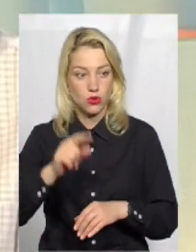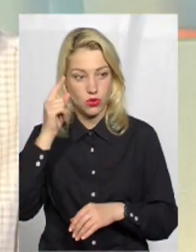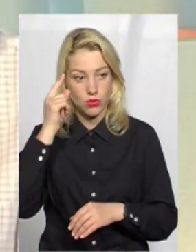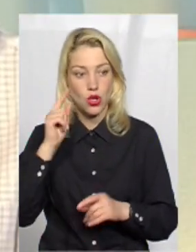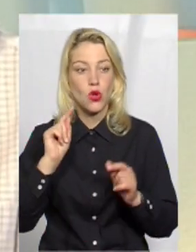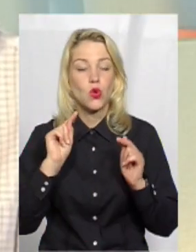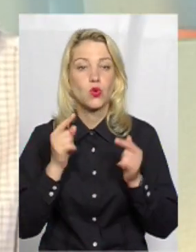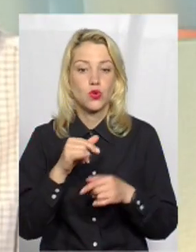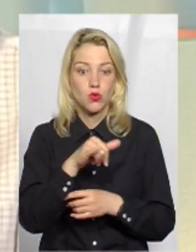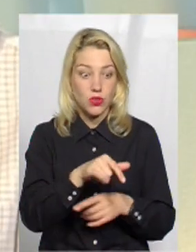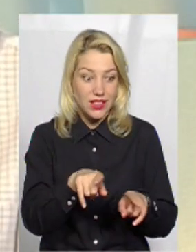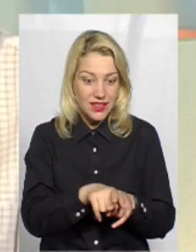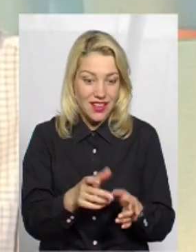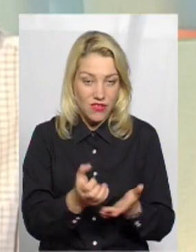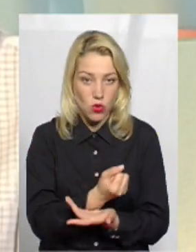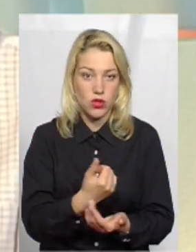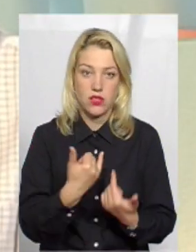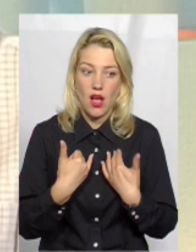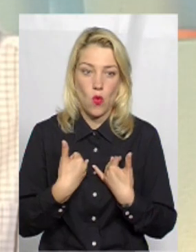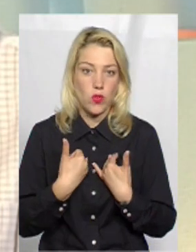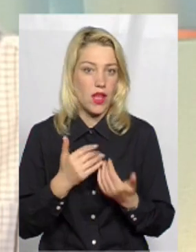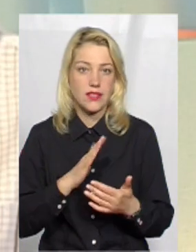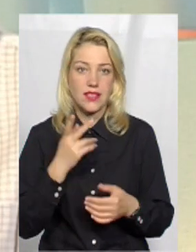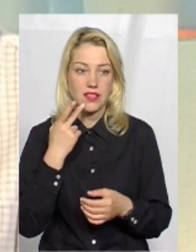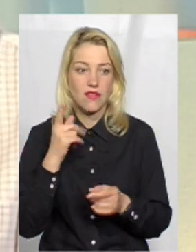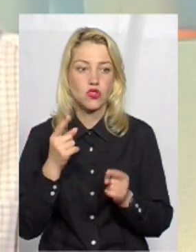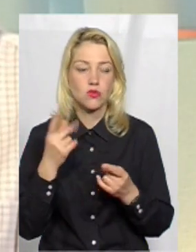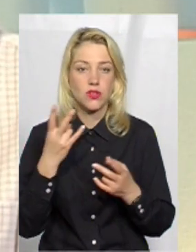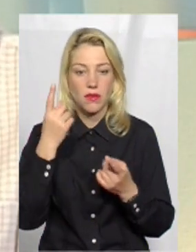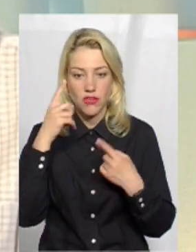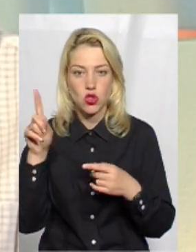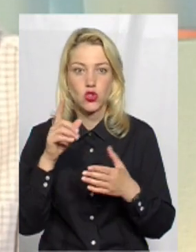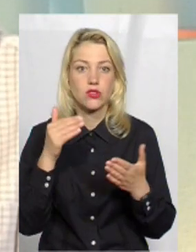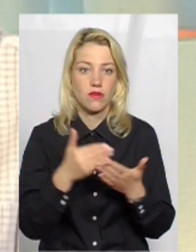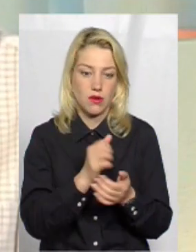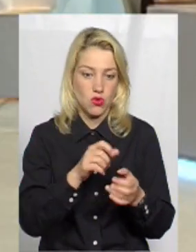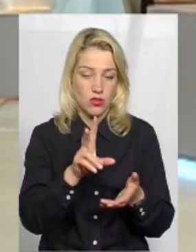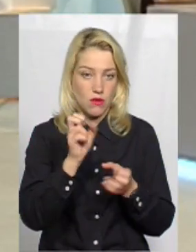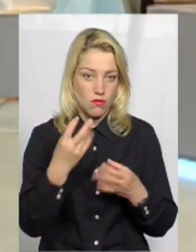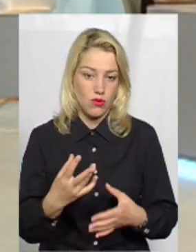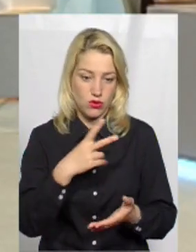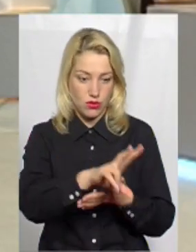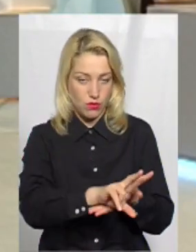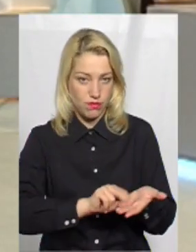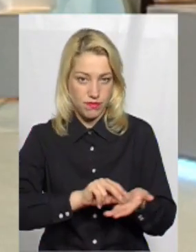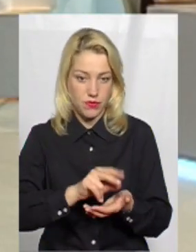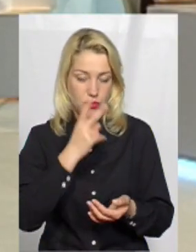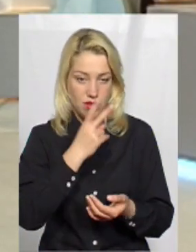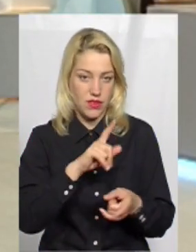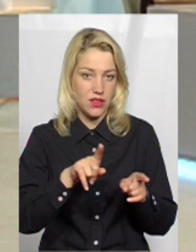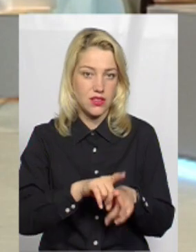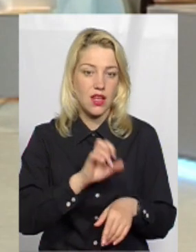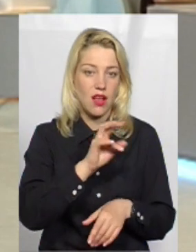думаєш, ну, чому у них так виходить, а у нас не завжди. Ну, навіщо вигадувати щось нове, можна просто подивитися, поїхати і